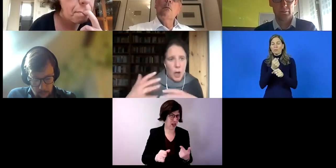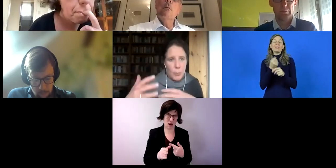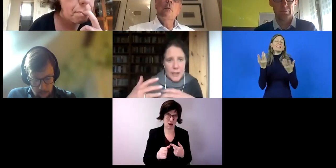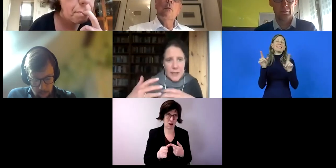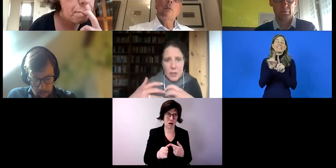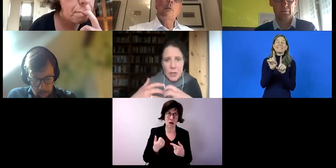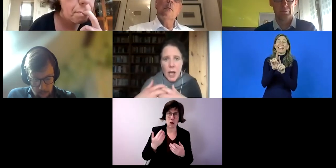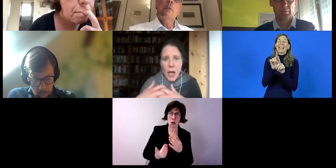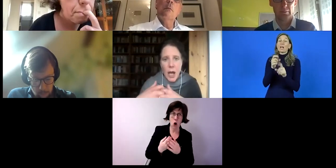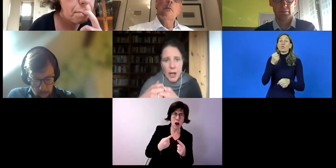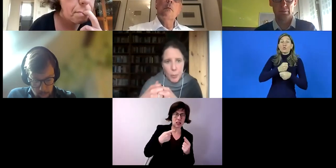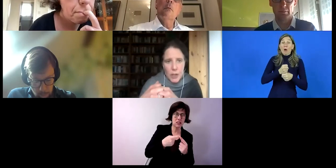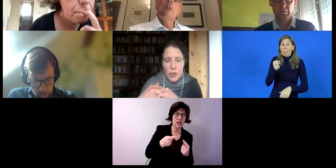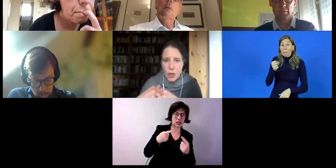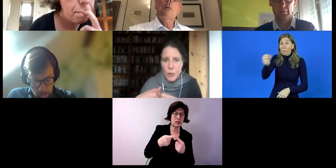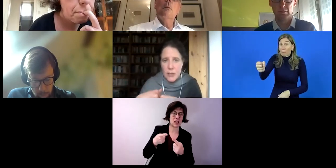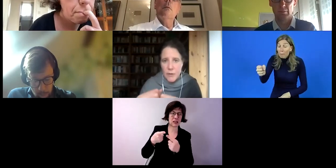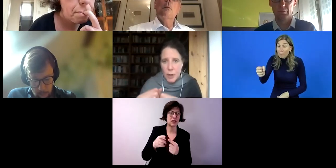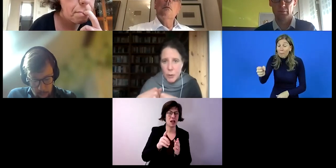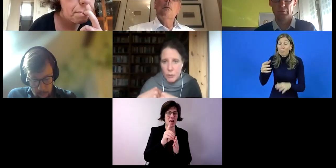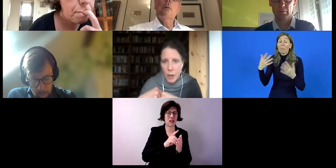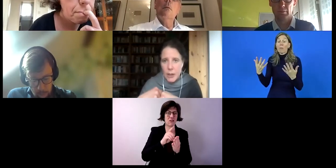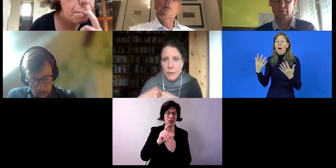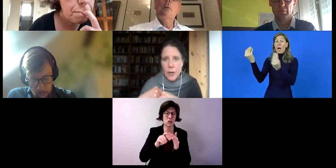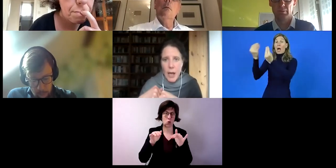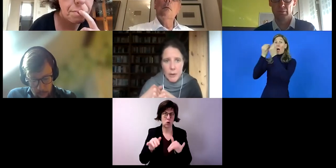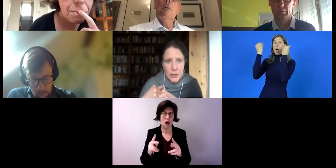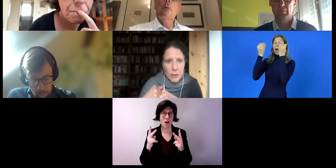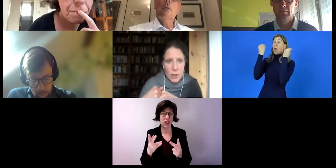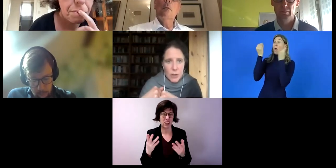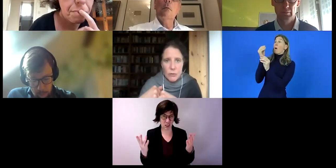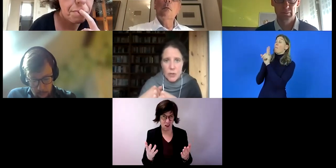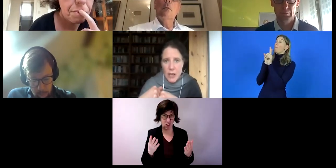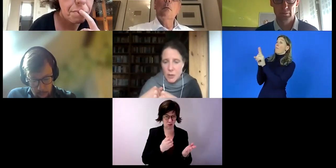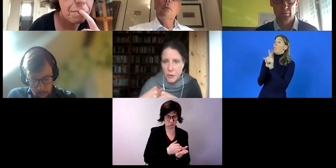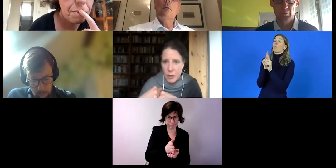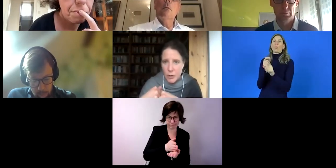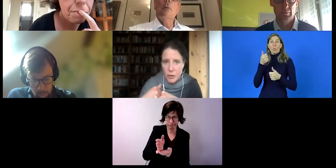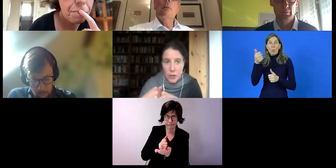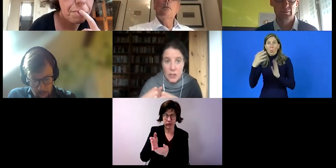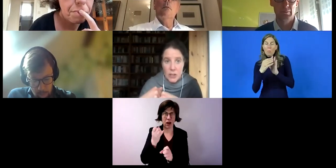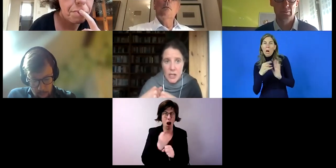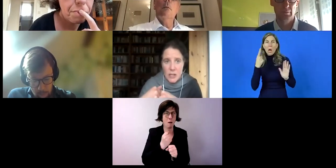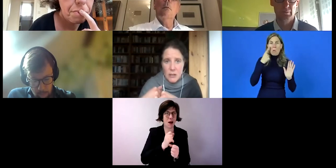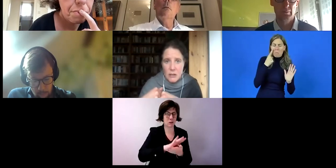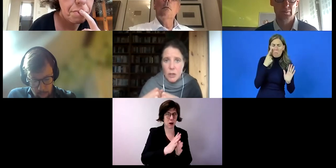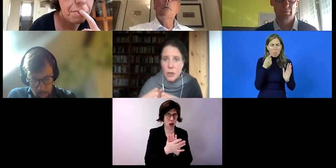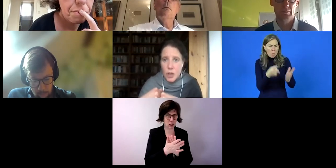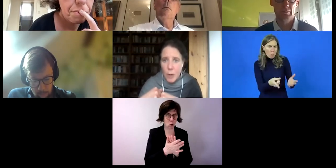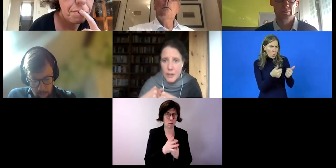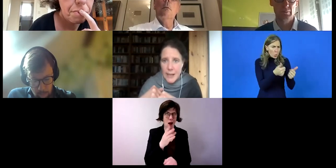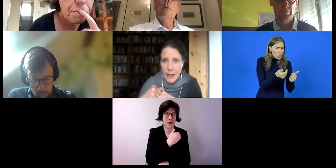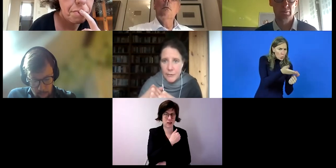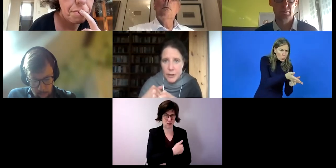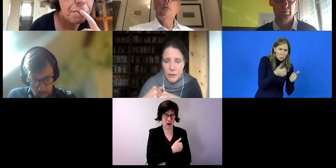jetzt neue Ziele definiert. Denn es ist wichtig, solche Arbeitspraktika einerseits